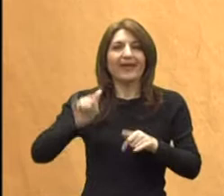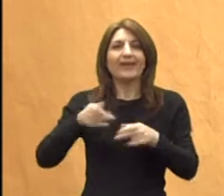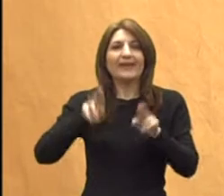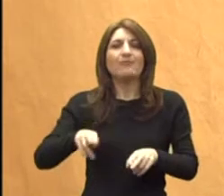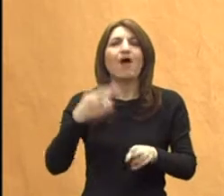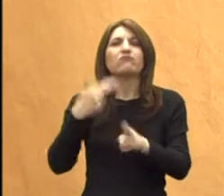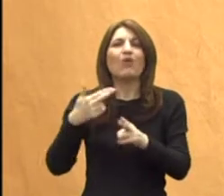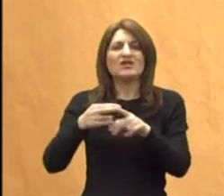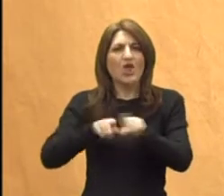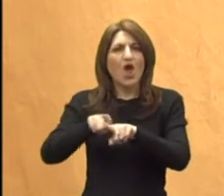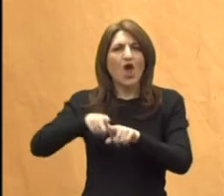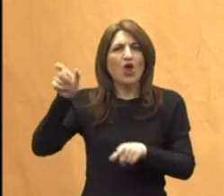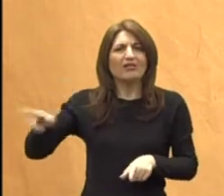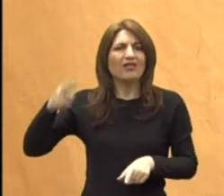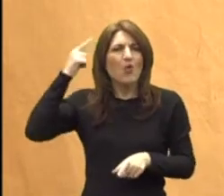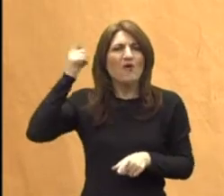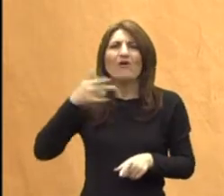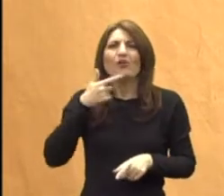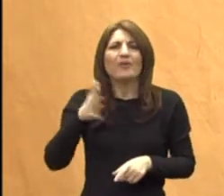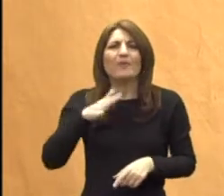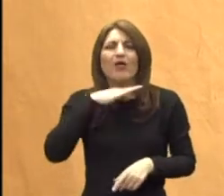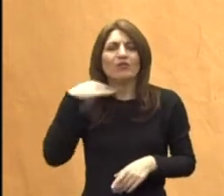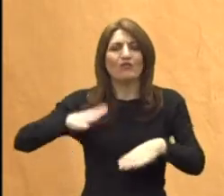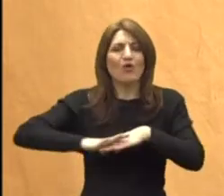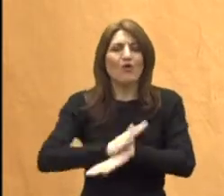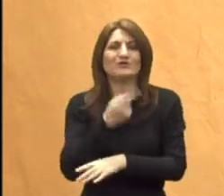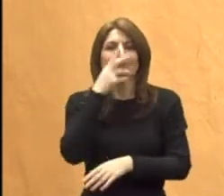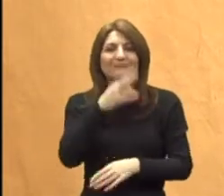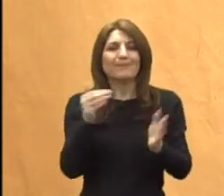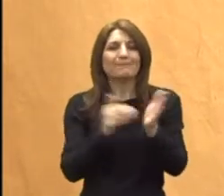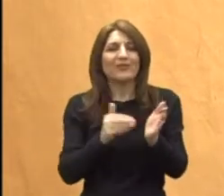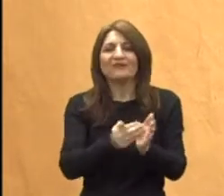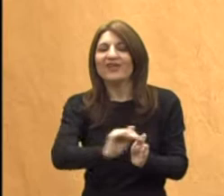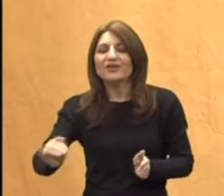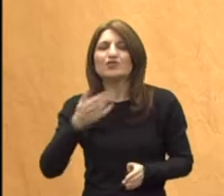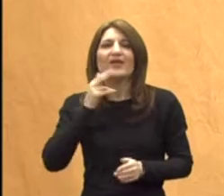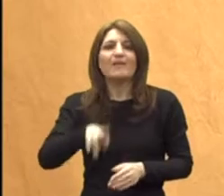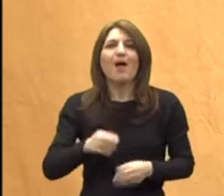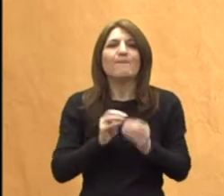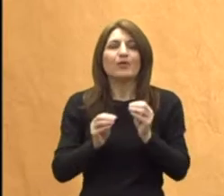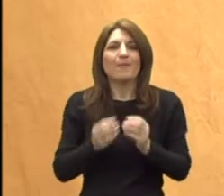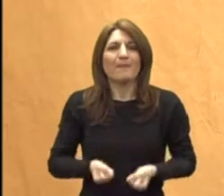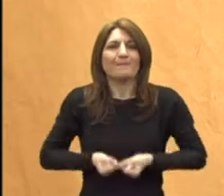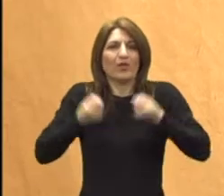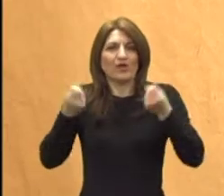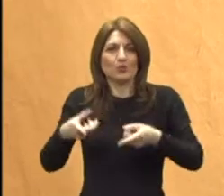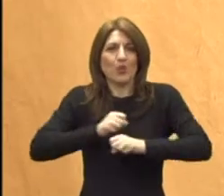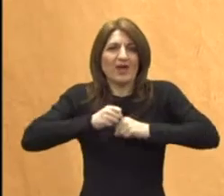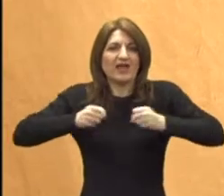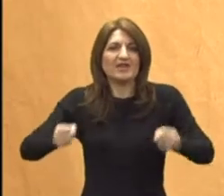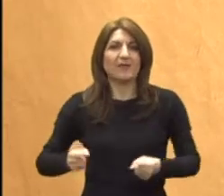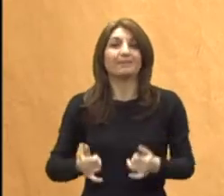bolesnih roditelja koja nisu dovoljno senzibilizirane za potrebe djece sa potreškoćama u razvoju. Zato sam danas